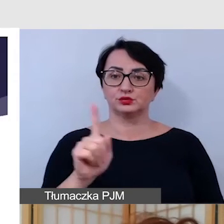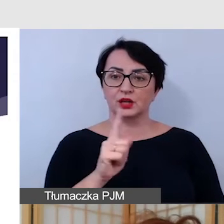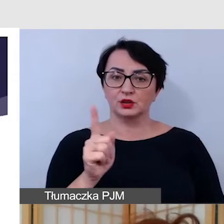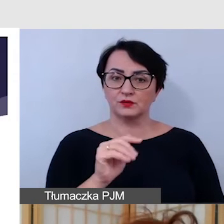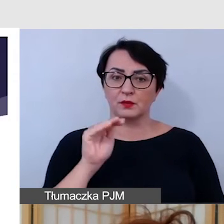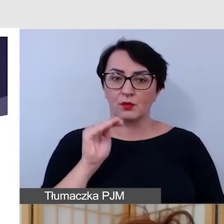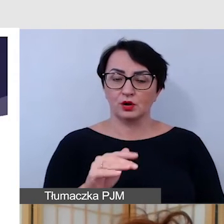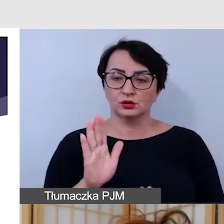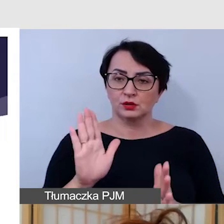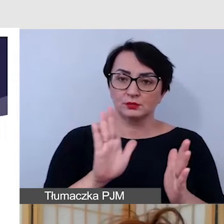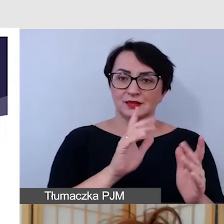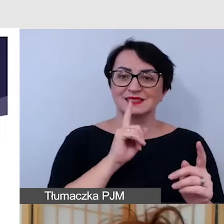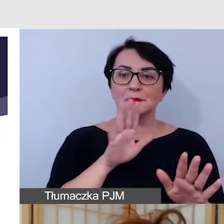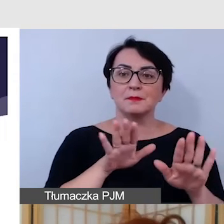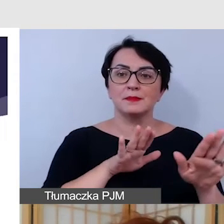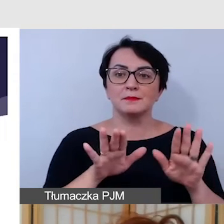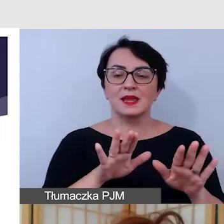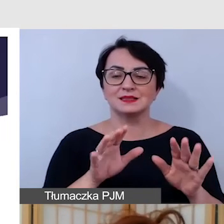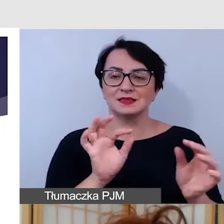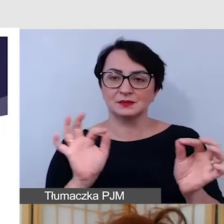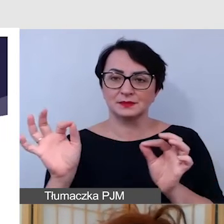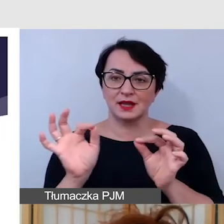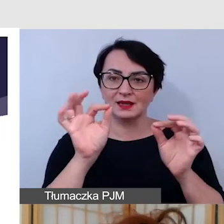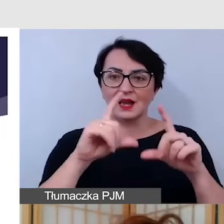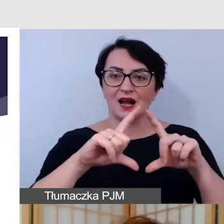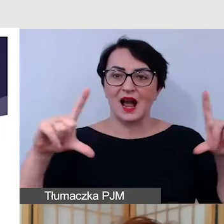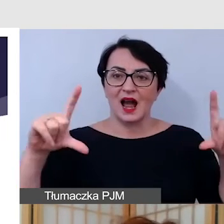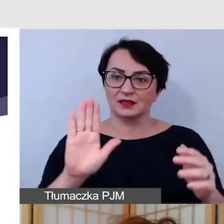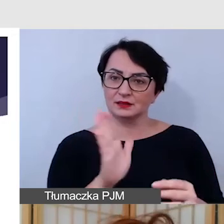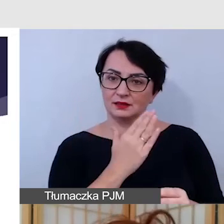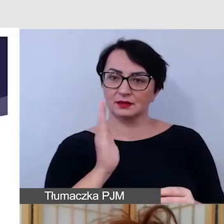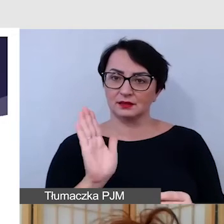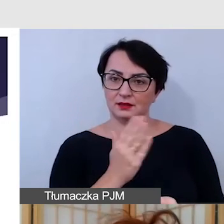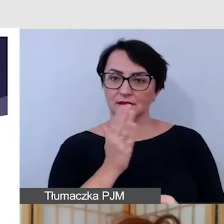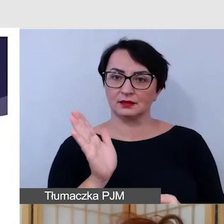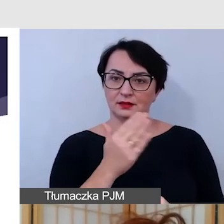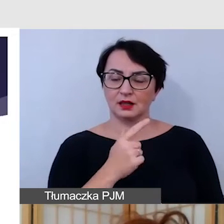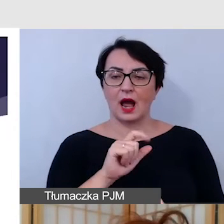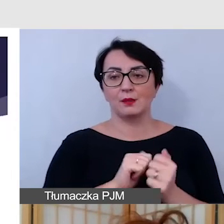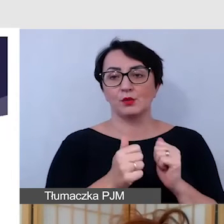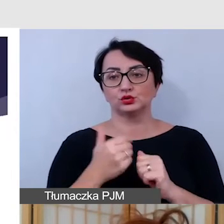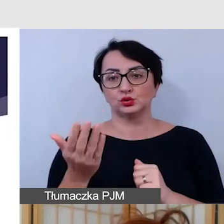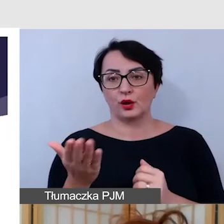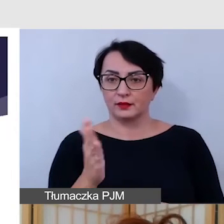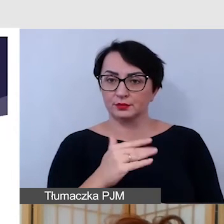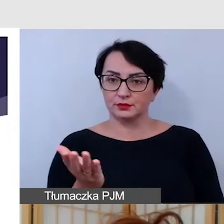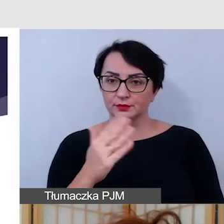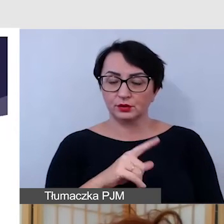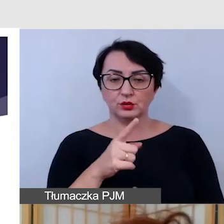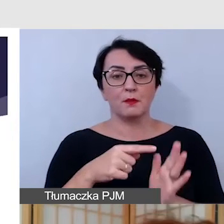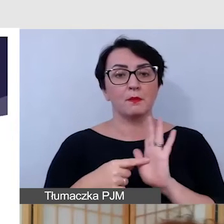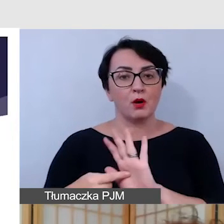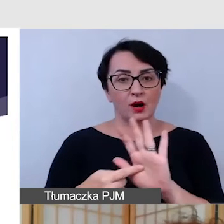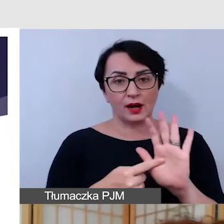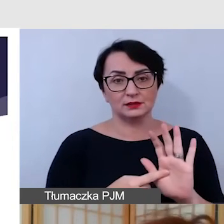możemy sobie zmieniać kolejne karty, tak zwane, czy strony, to wtedy prezentujemy i